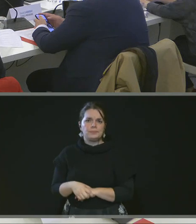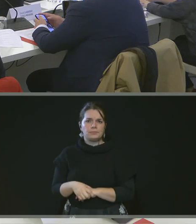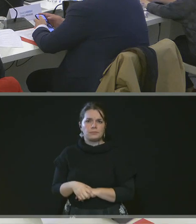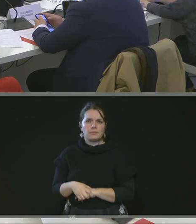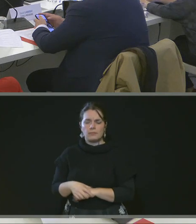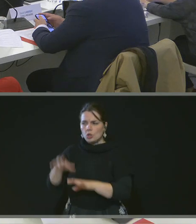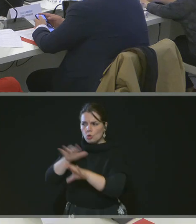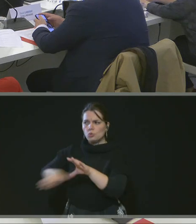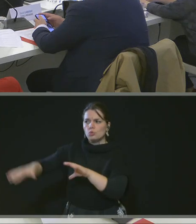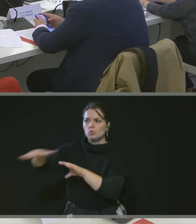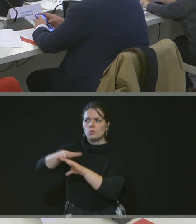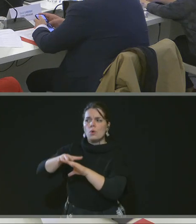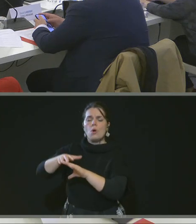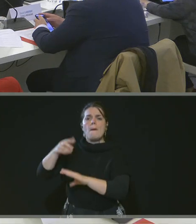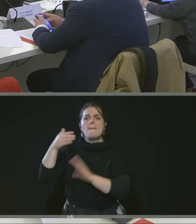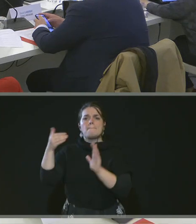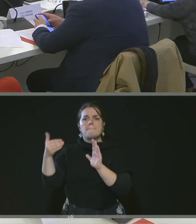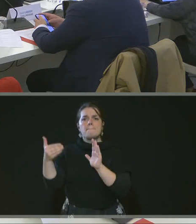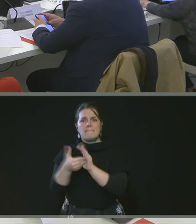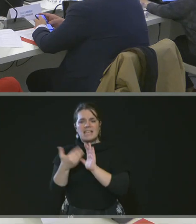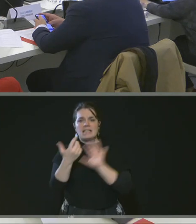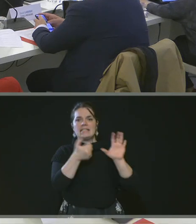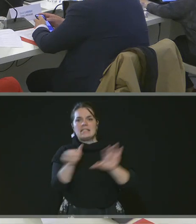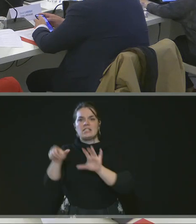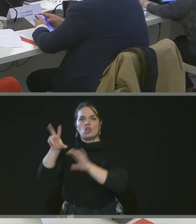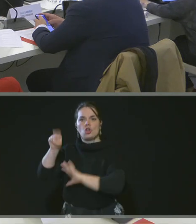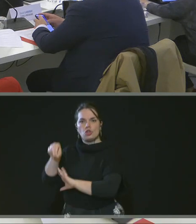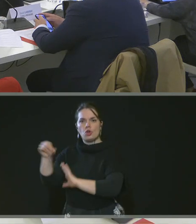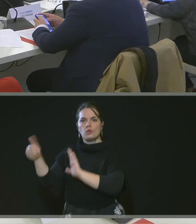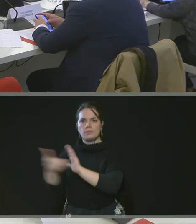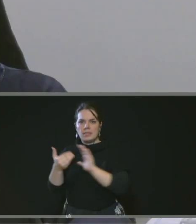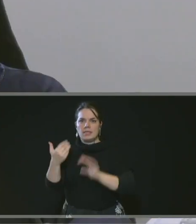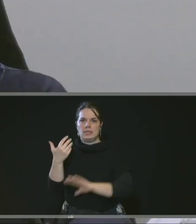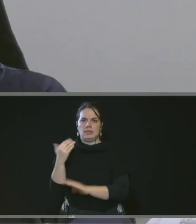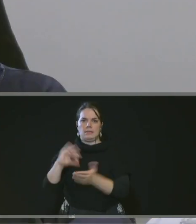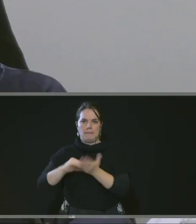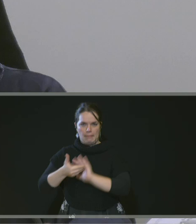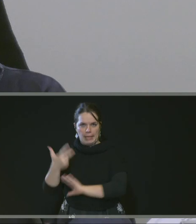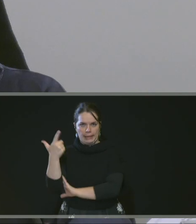totale de 1 638 m2 au prix de 680 000 euros.